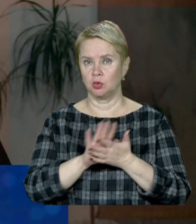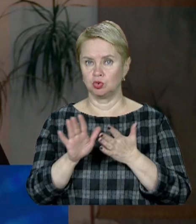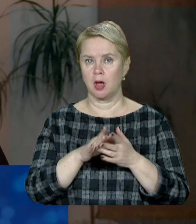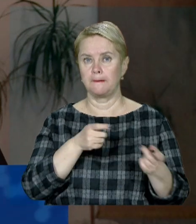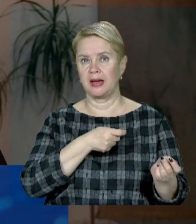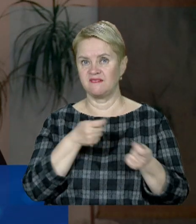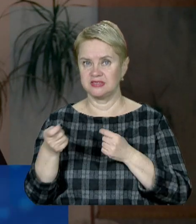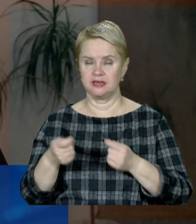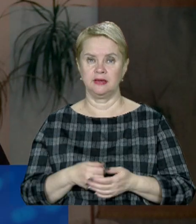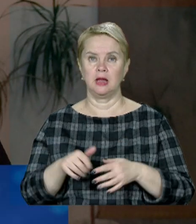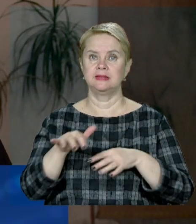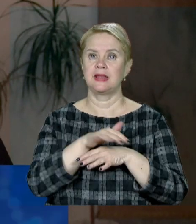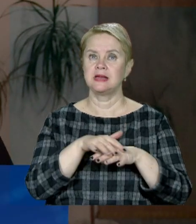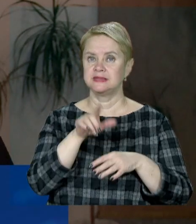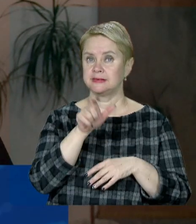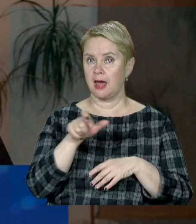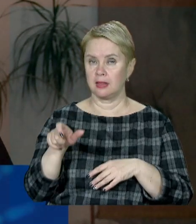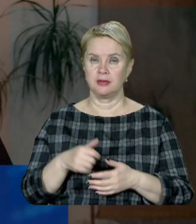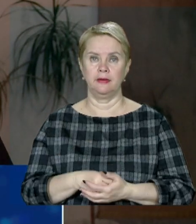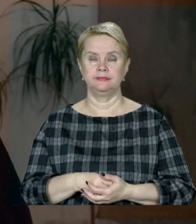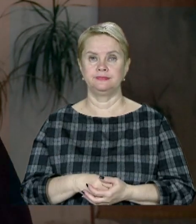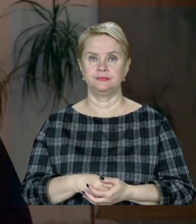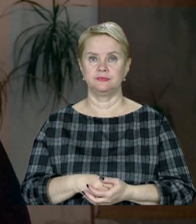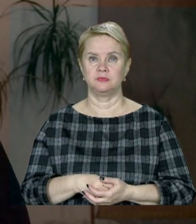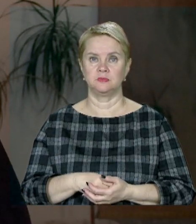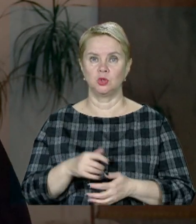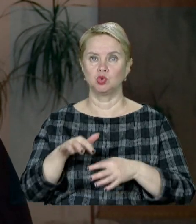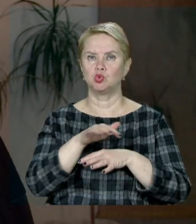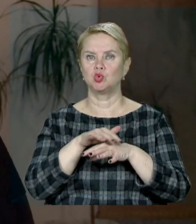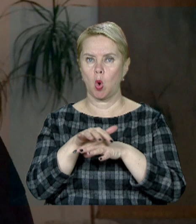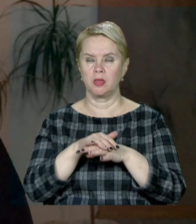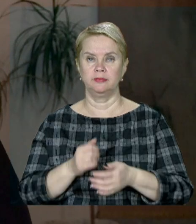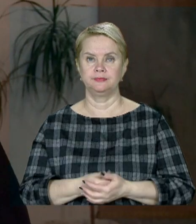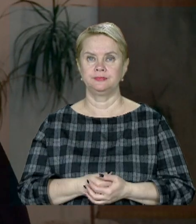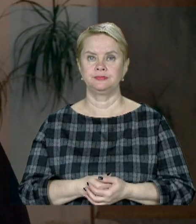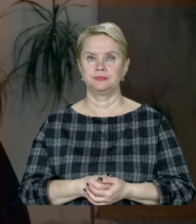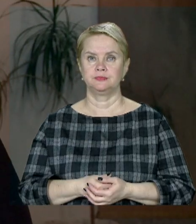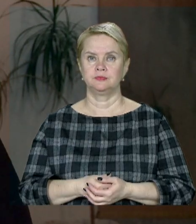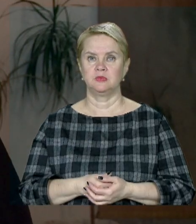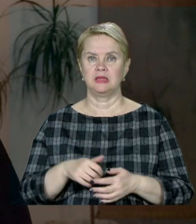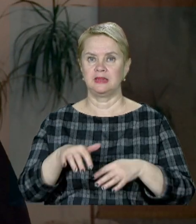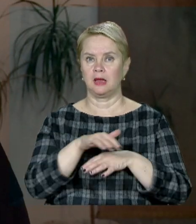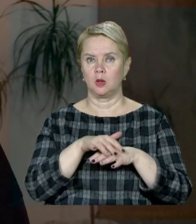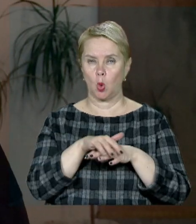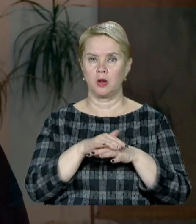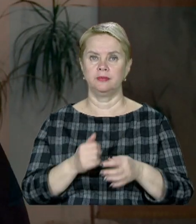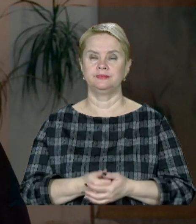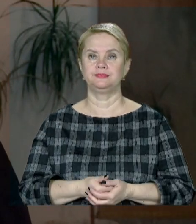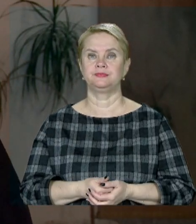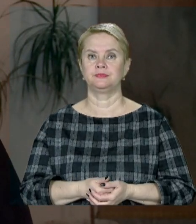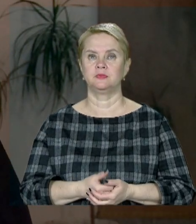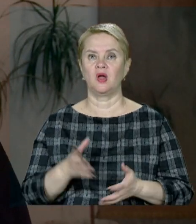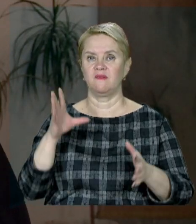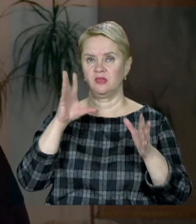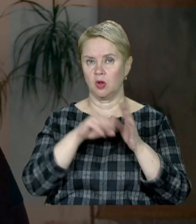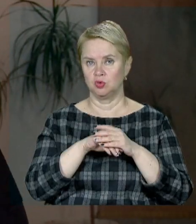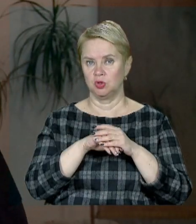перевезення населення з зон і з території, в тому